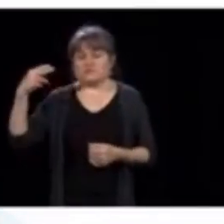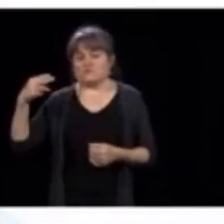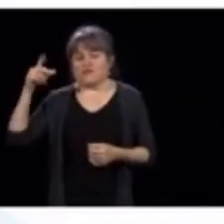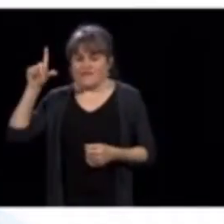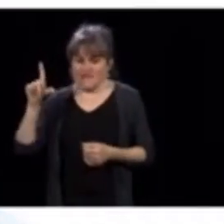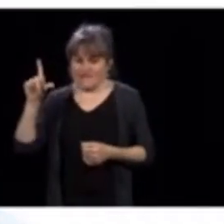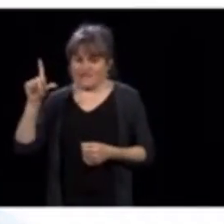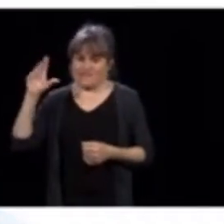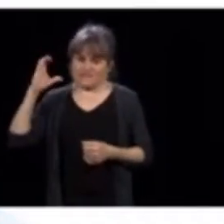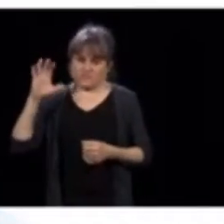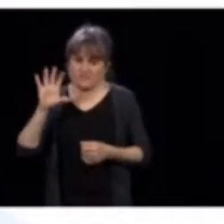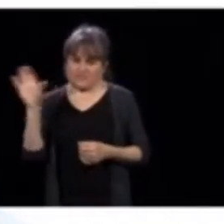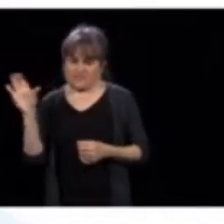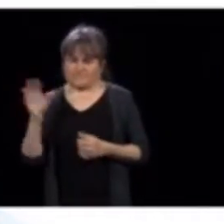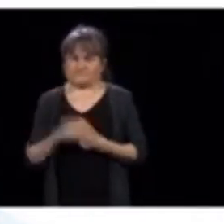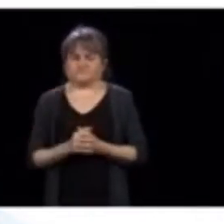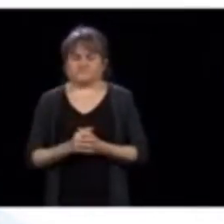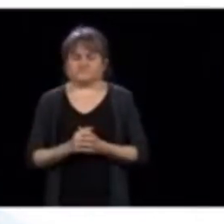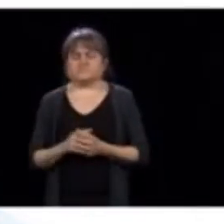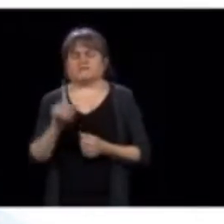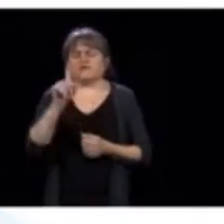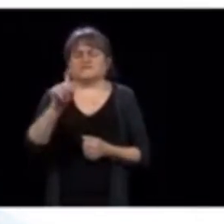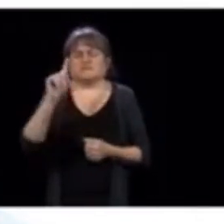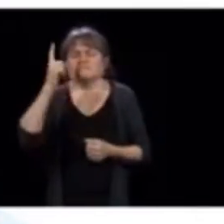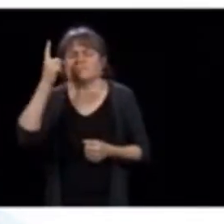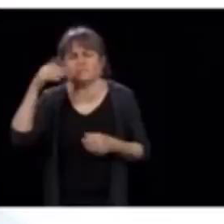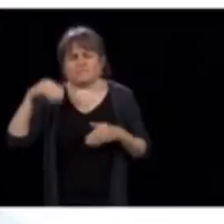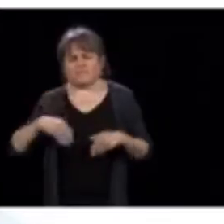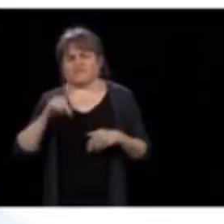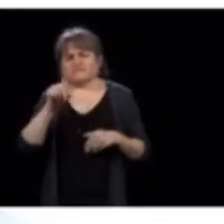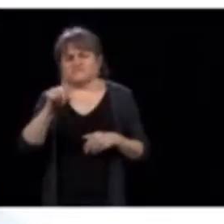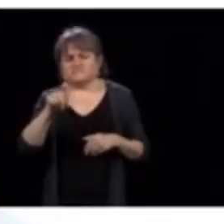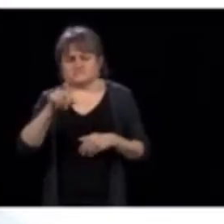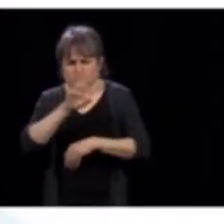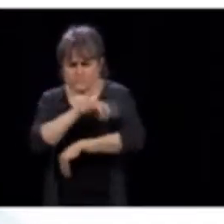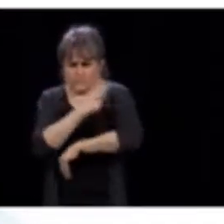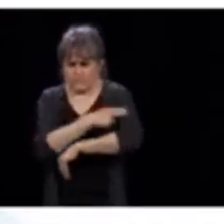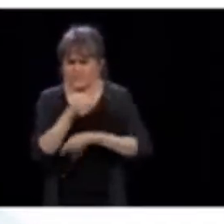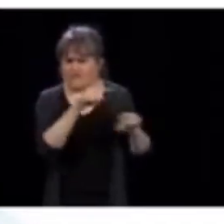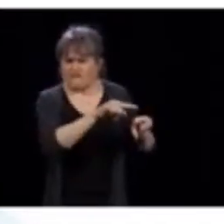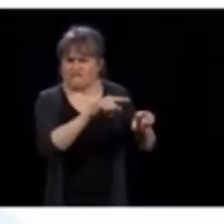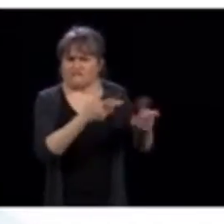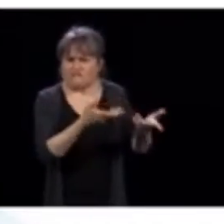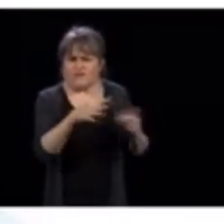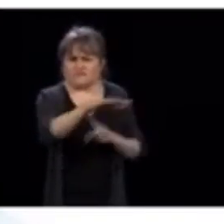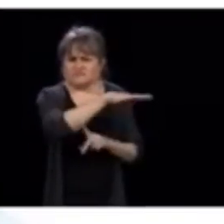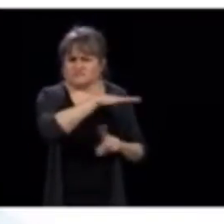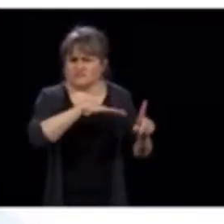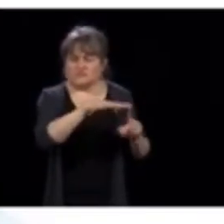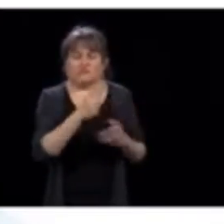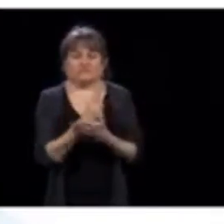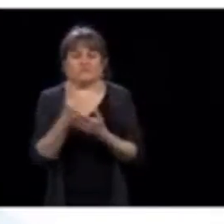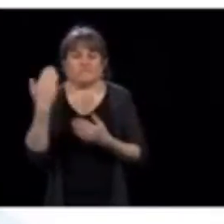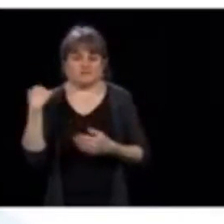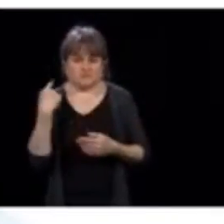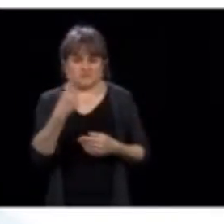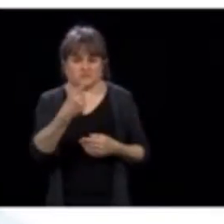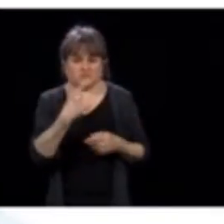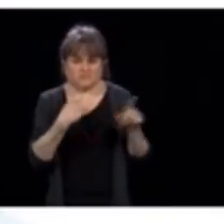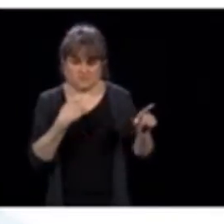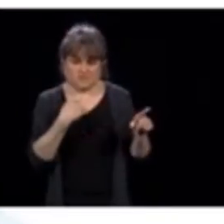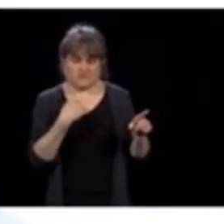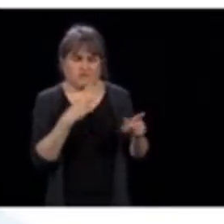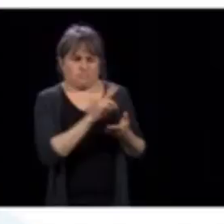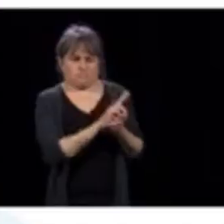Oui, bonjour, M. le Premier ministre. Je voudrais être certain de bien comprendre la situation dans les hôpitaux, parce que la semaine dernière, vous nous aviez dit, on poursuit le